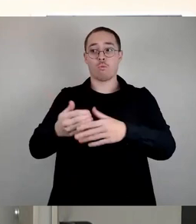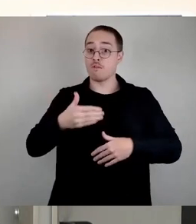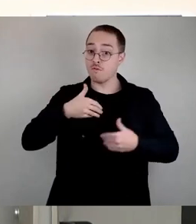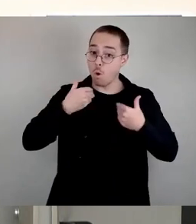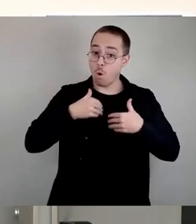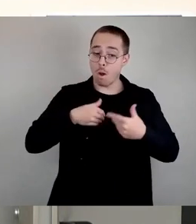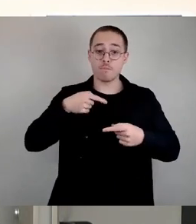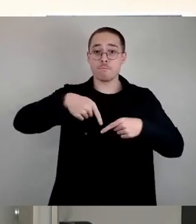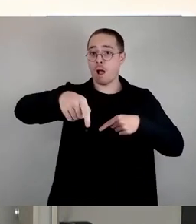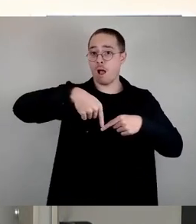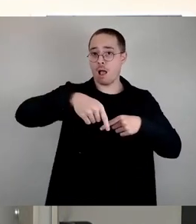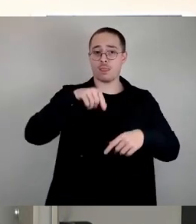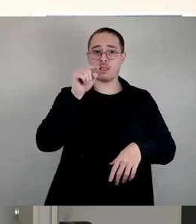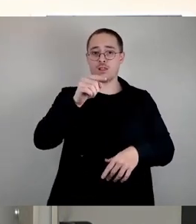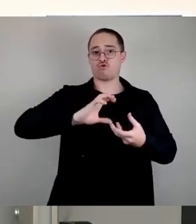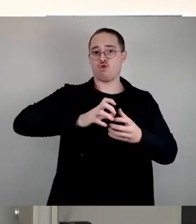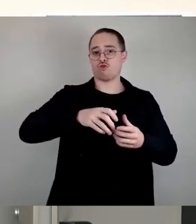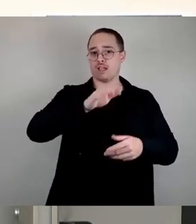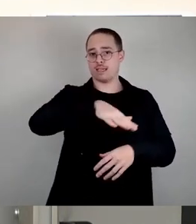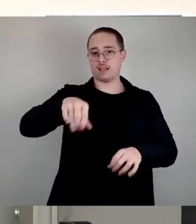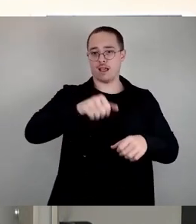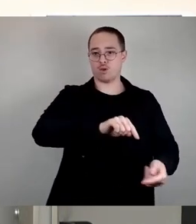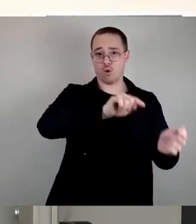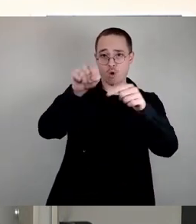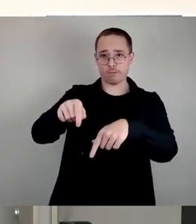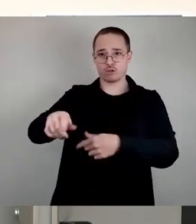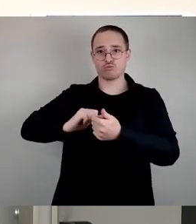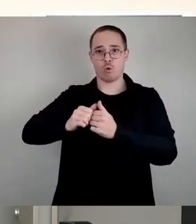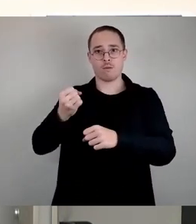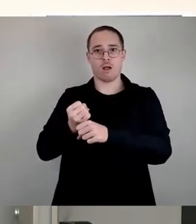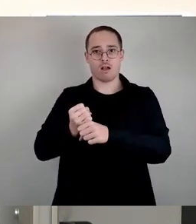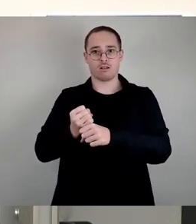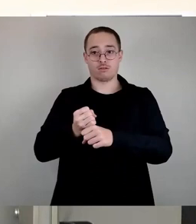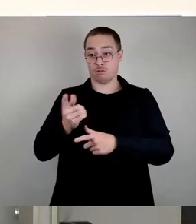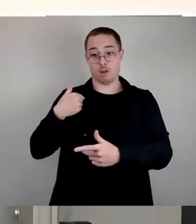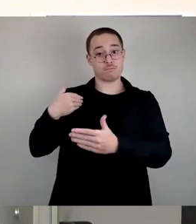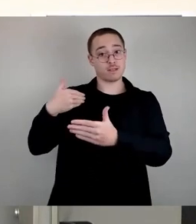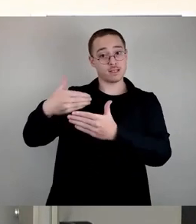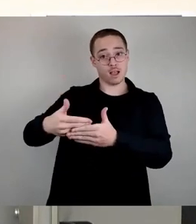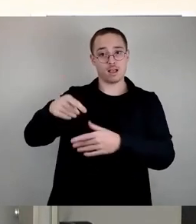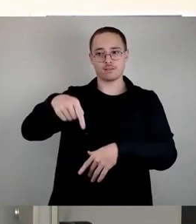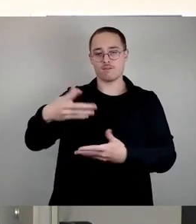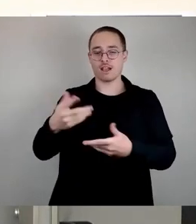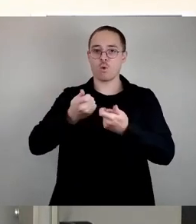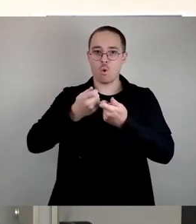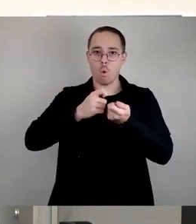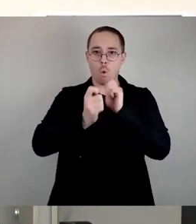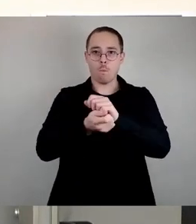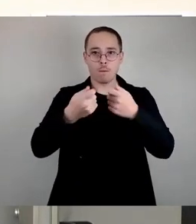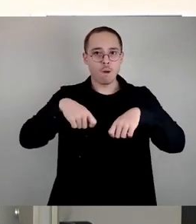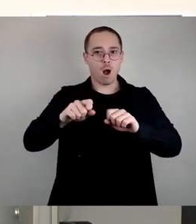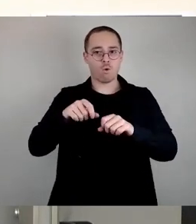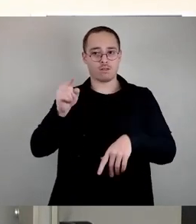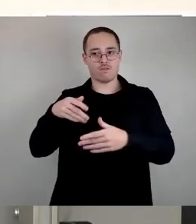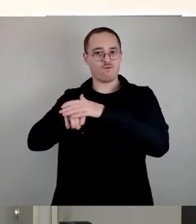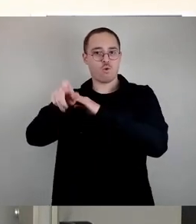Und in der Zwischenzeit wird sie umgebaut und die Flüchtlinge kommen dort unter. Eine optimale Lösung, würde ich mal sagen.